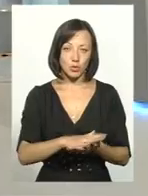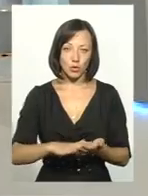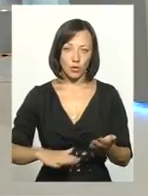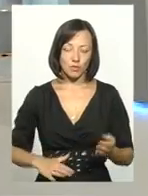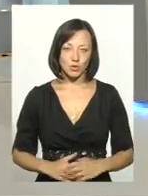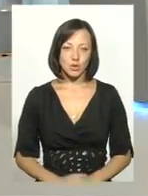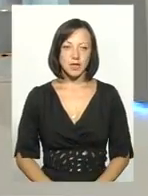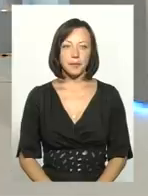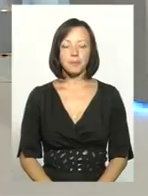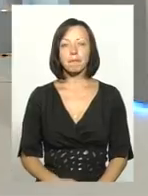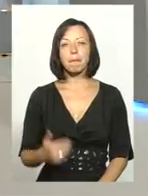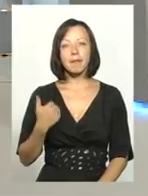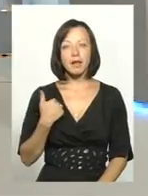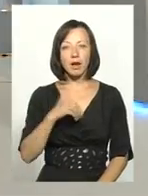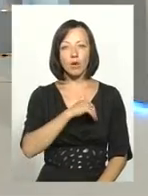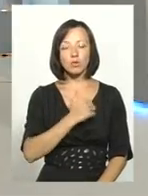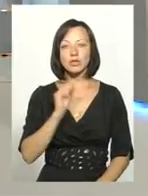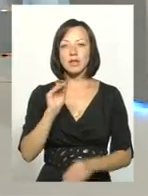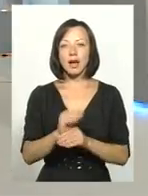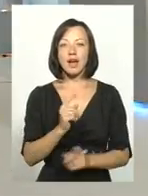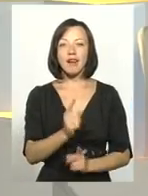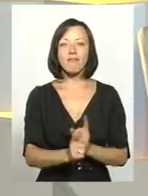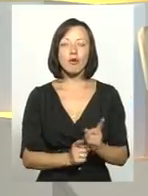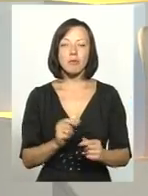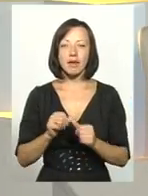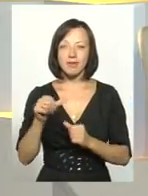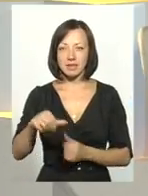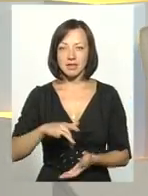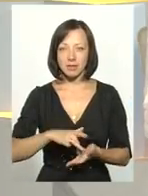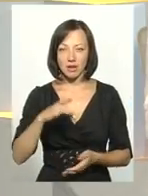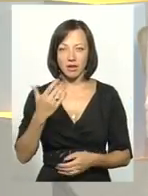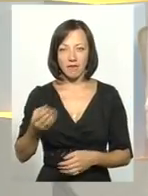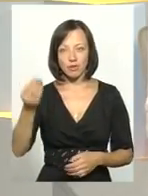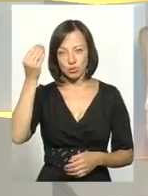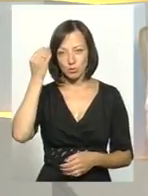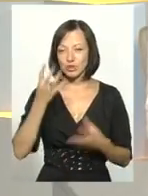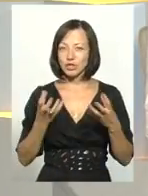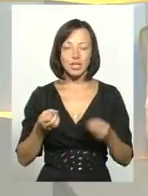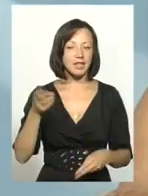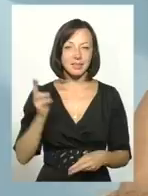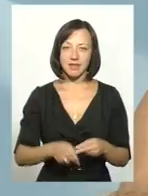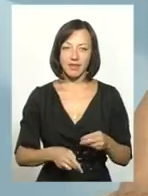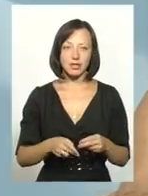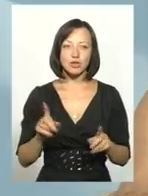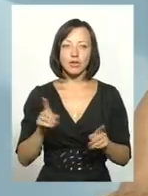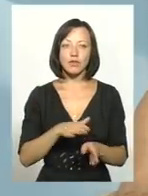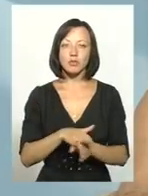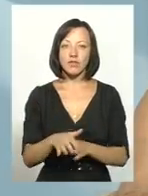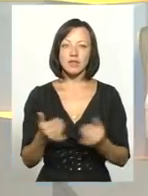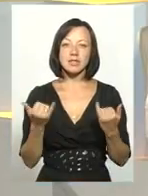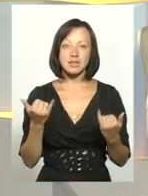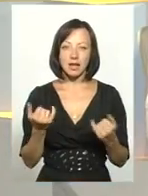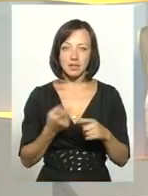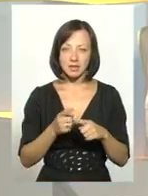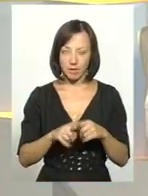Сергій Віталійович. Я хочу все ж таки добавити... А все таке реформа децентралізації. Вона, на вашу думку... А вона ще не завершена. Те, що відбувається зараз,